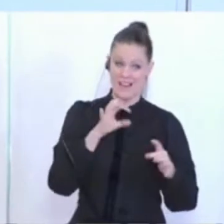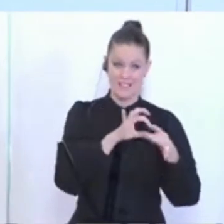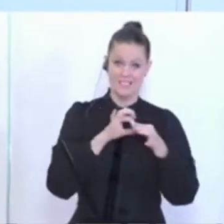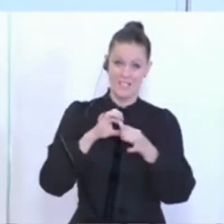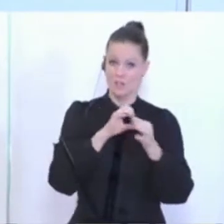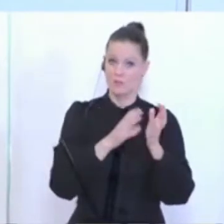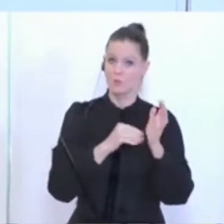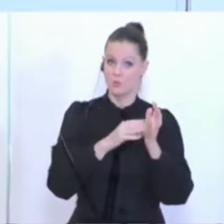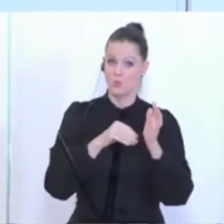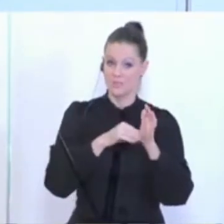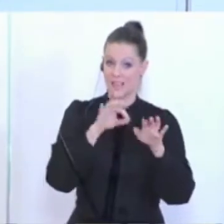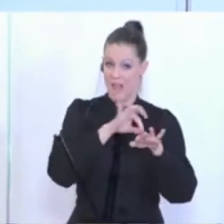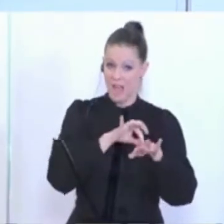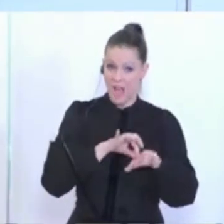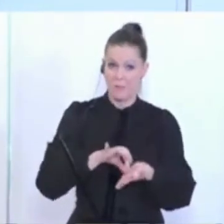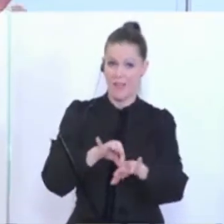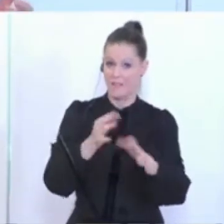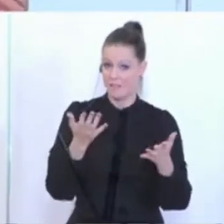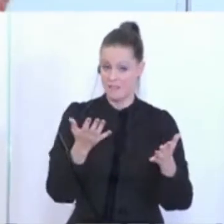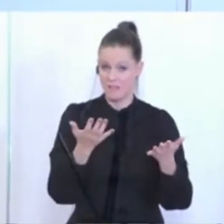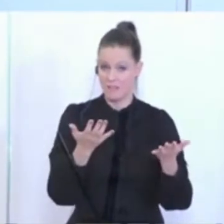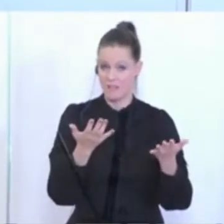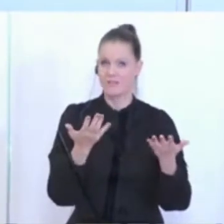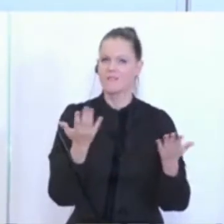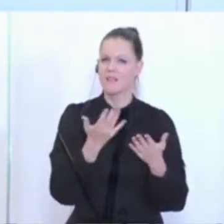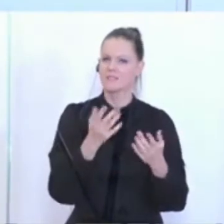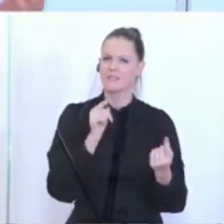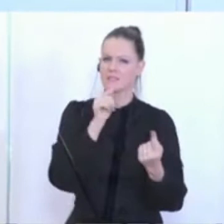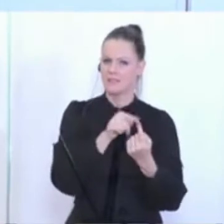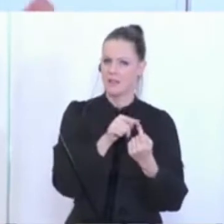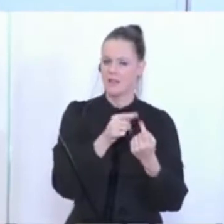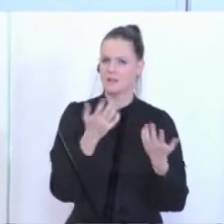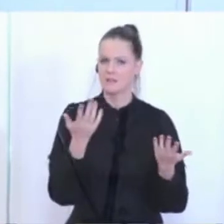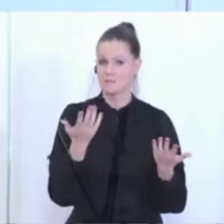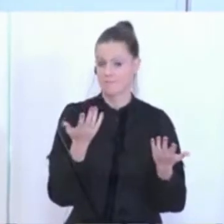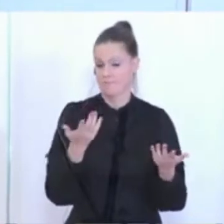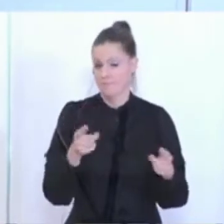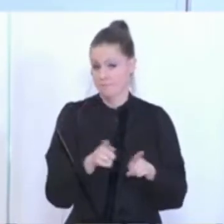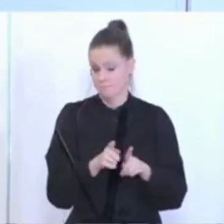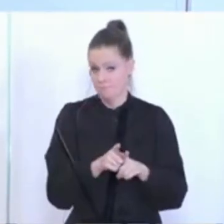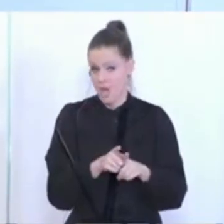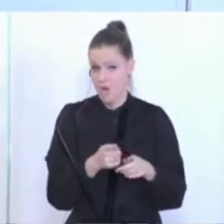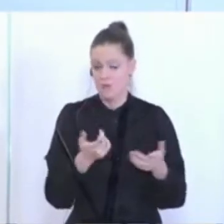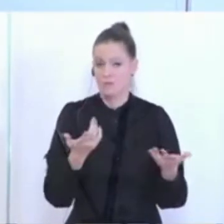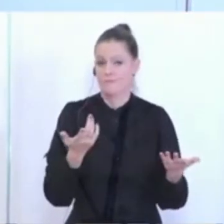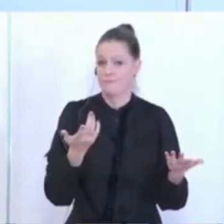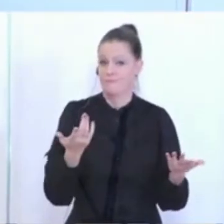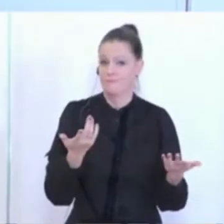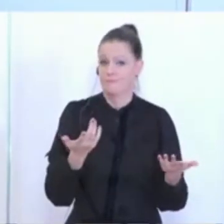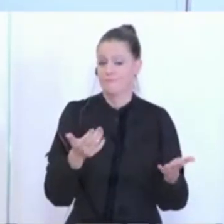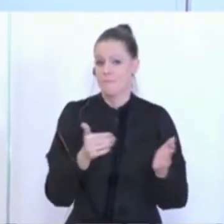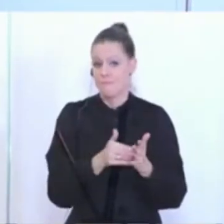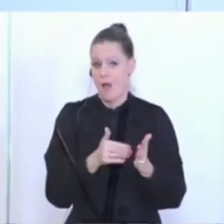erkennen wollen würde, dann deshalb auch, weil es die entsprechenden und dazu wird es ja dann auch oder vor allem auch gemacht, die